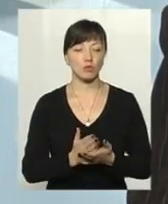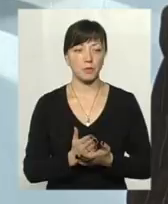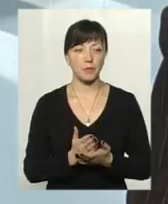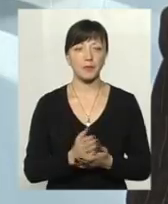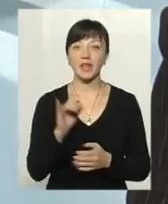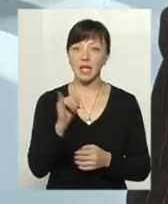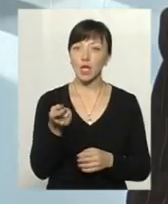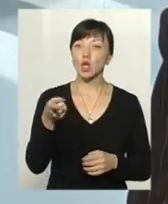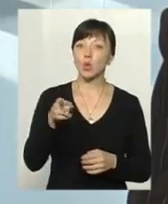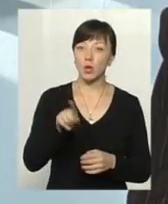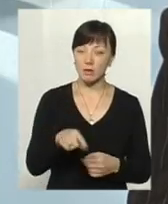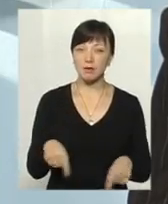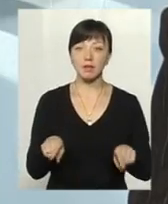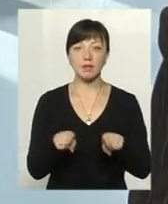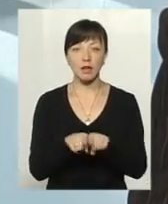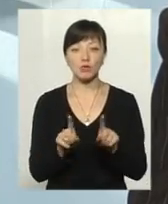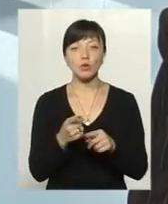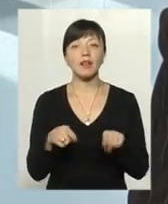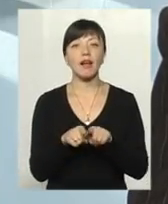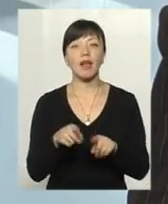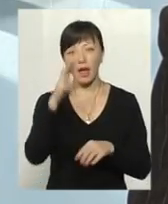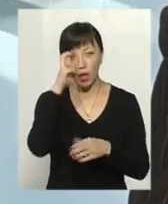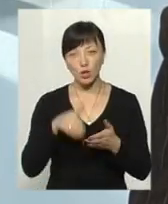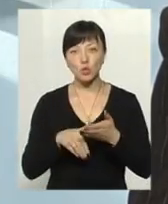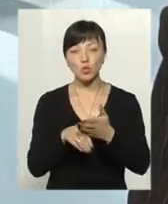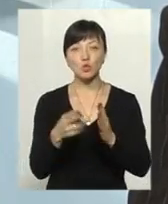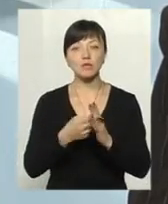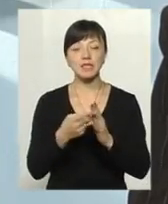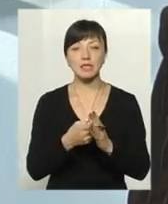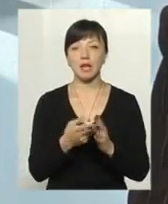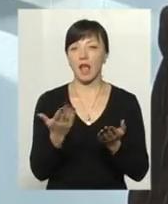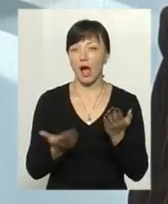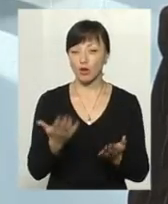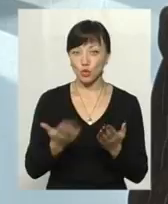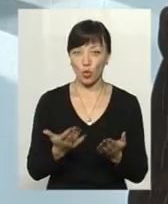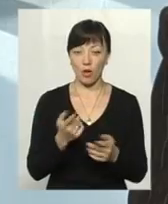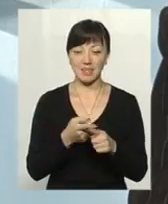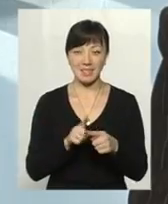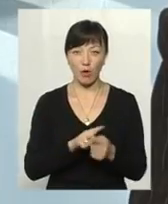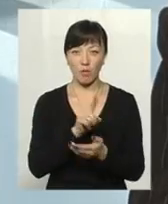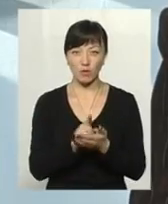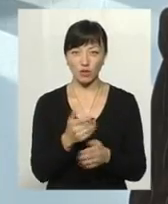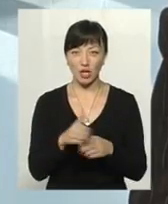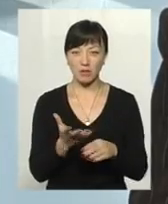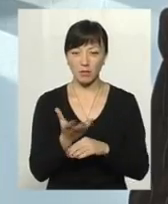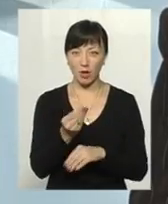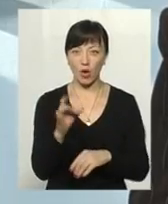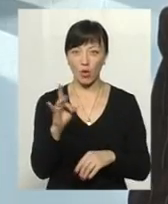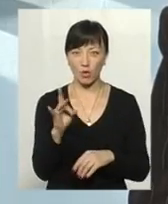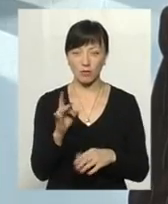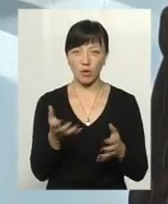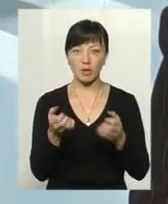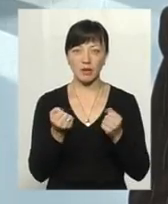І тоді також, що таке субсидія? Якщо це обов'язкова частка платежу розмірів, який